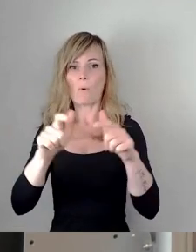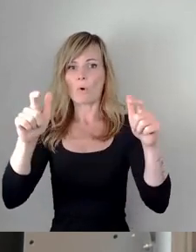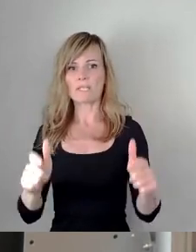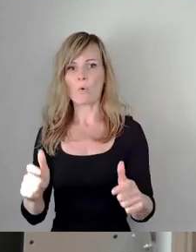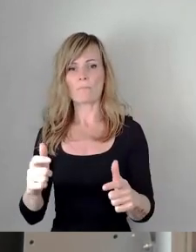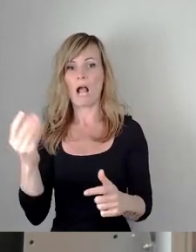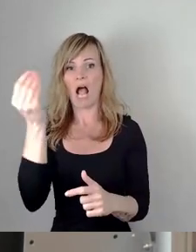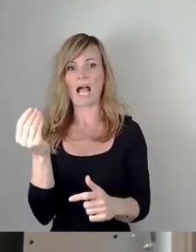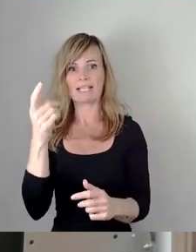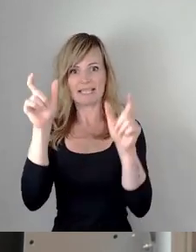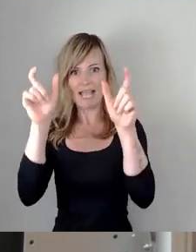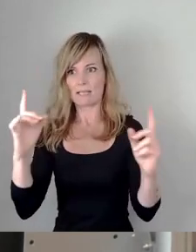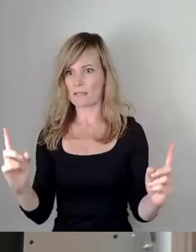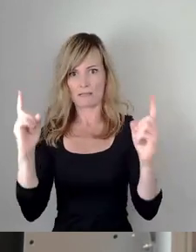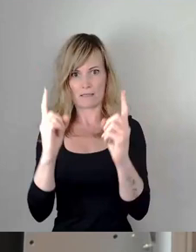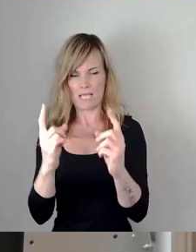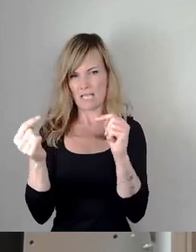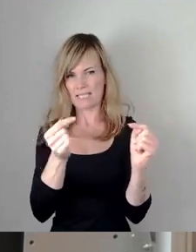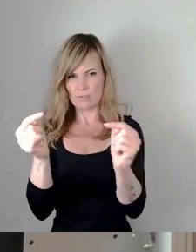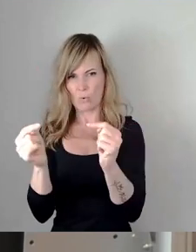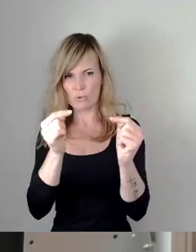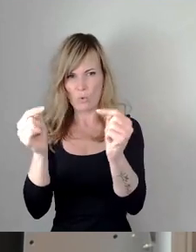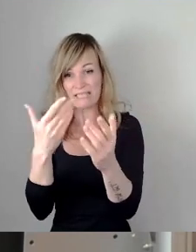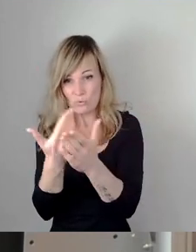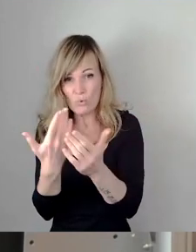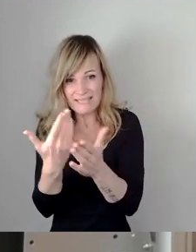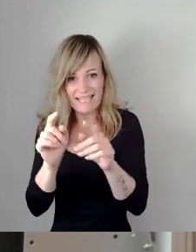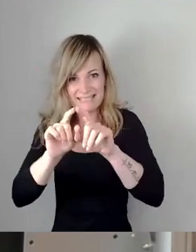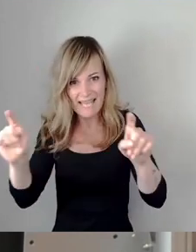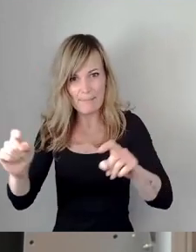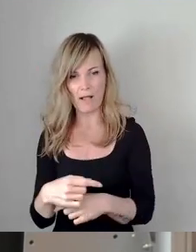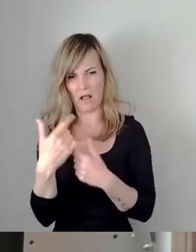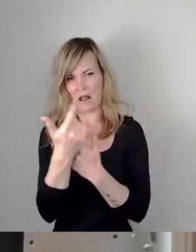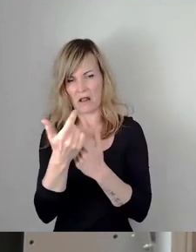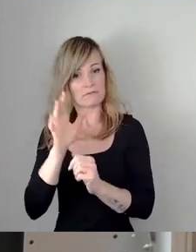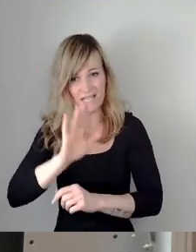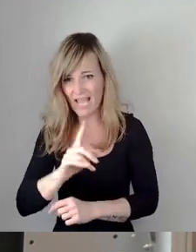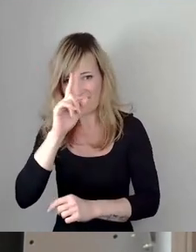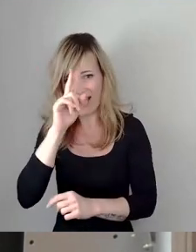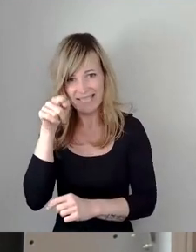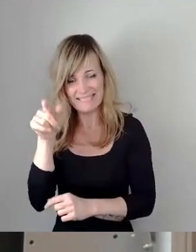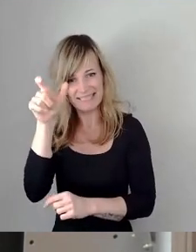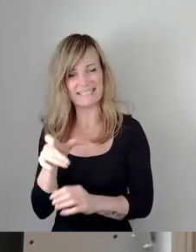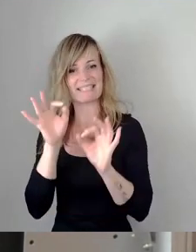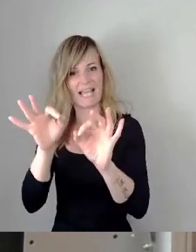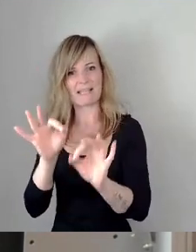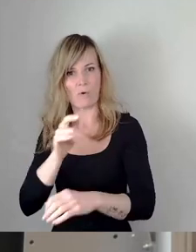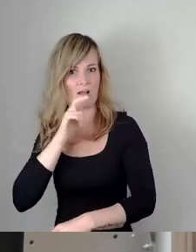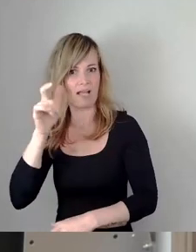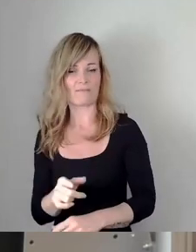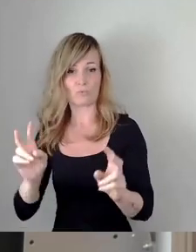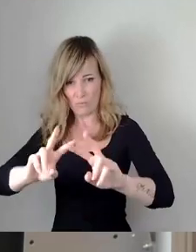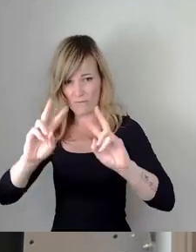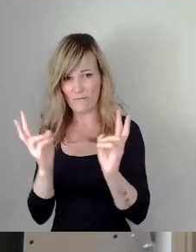nur über sowas gesprochen. Da macht man sich nicht drüber lustig, sondern das sind genau die Themen, weil diese Leute wissen, was es für eine Verantwortung ist, weltweit 40